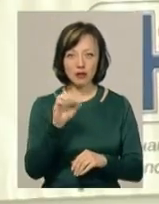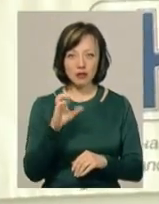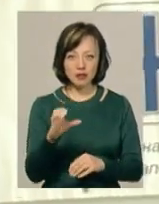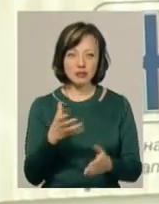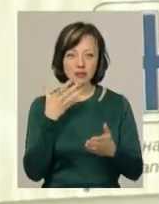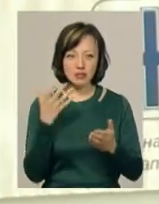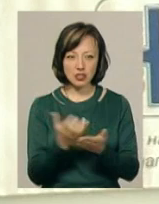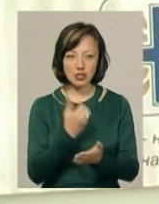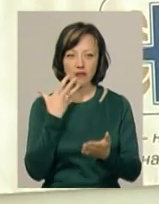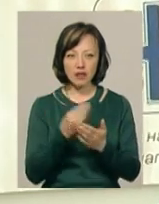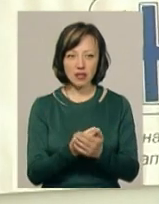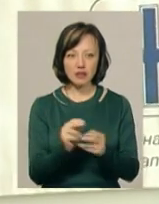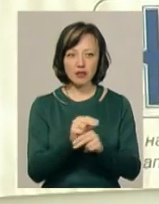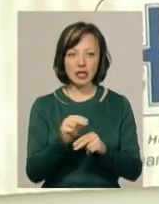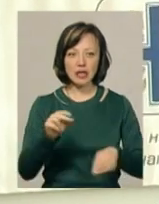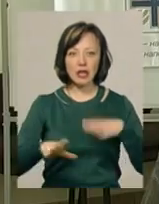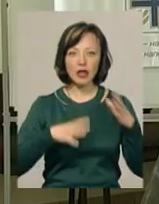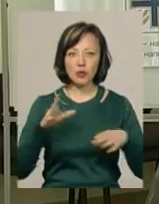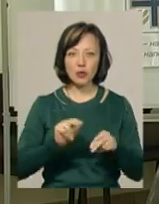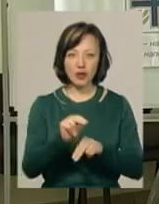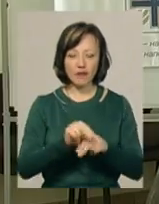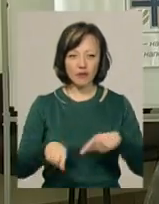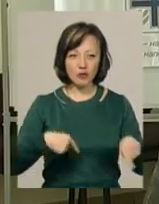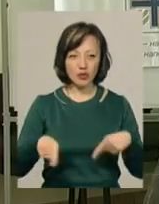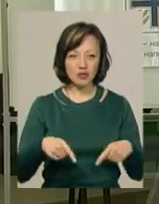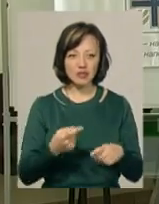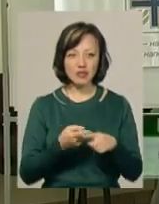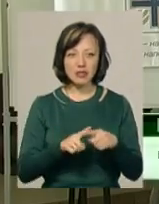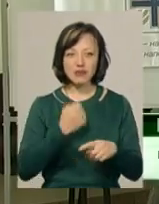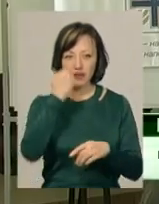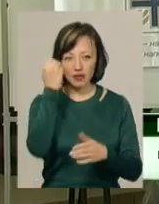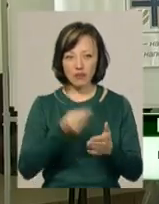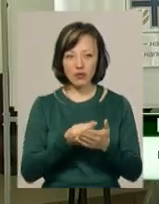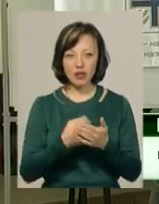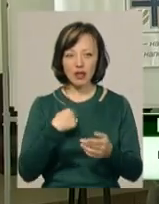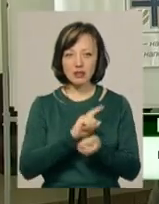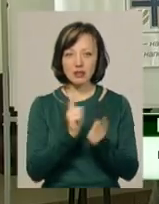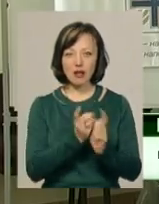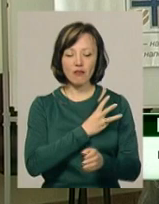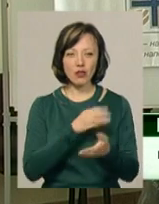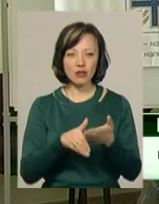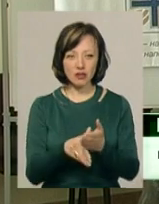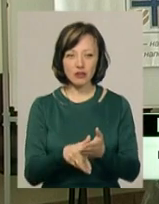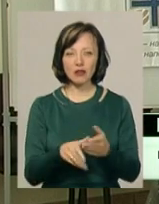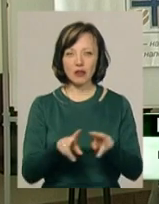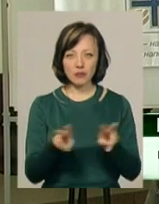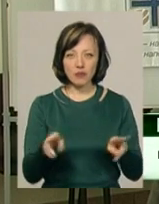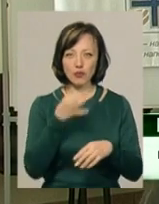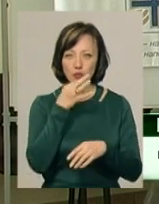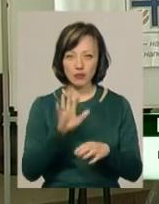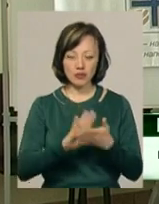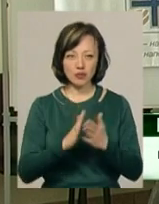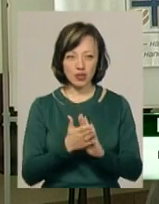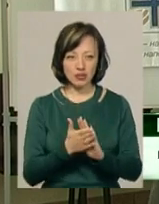Знайшла і власних вихованців. Жінка тренує футболістів. «Завдяки цьому фонду я стала волонтером. Так же саме їм допомагаю в будь-якій